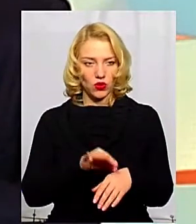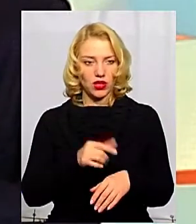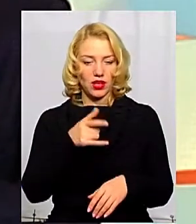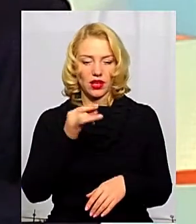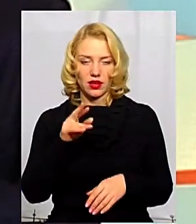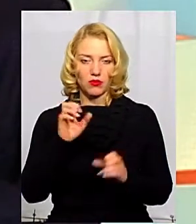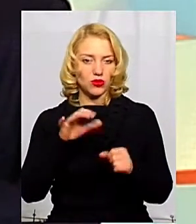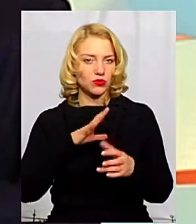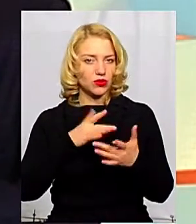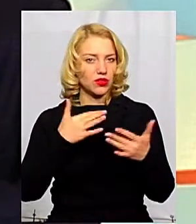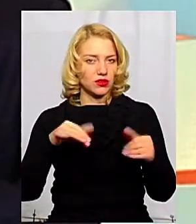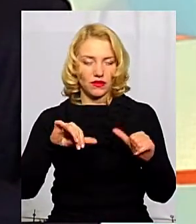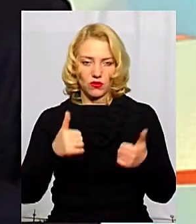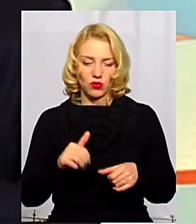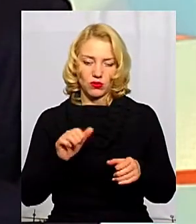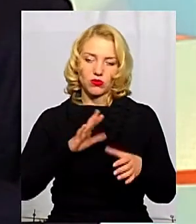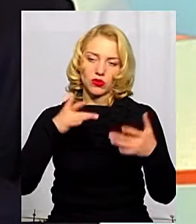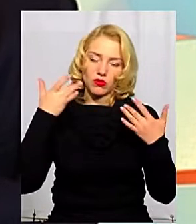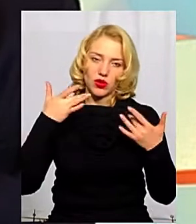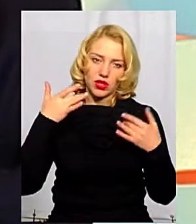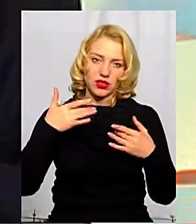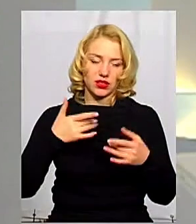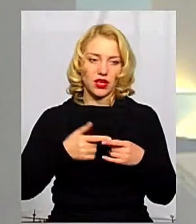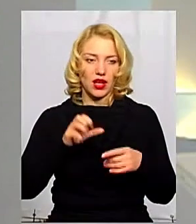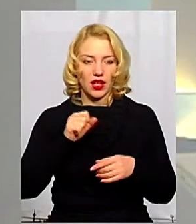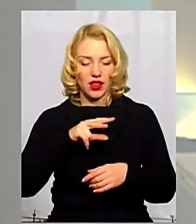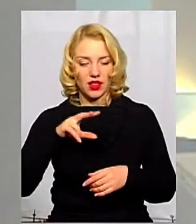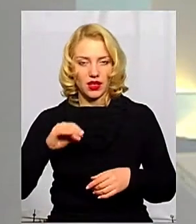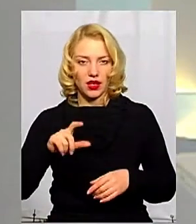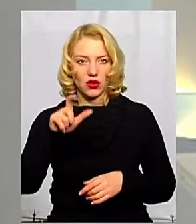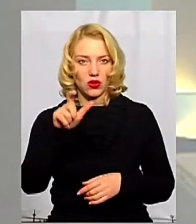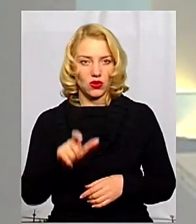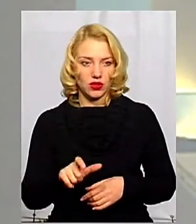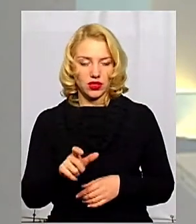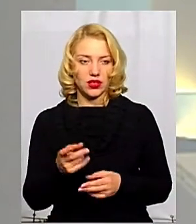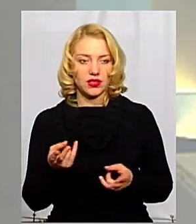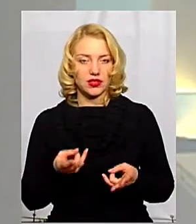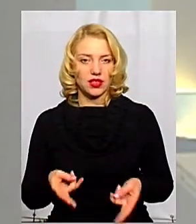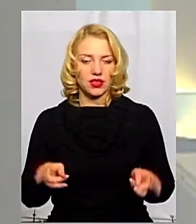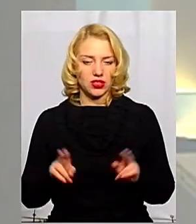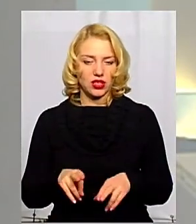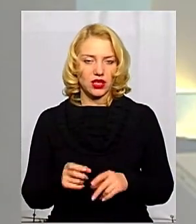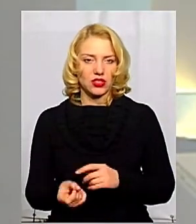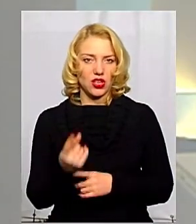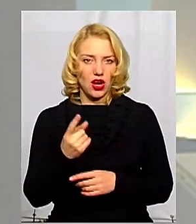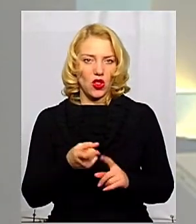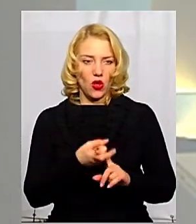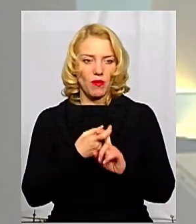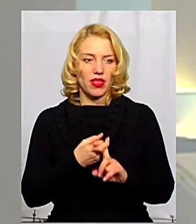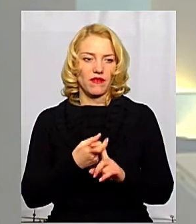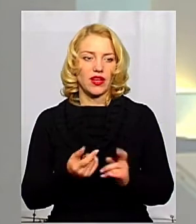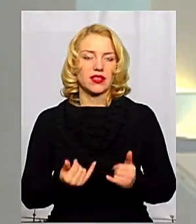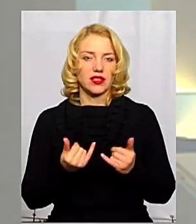протікати теж в різній формі, може бути і легкий перебіг хвороби. Але людина залишається джерелом інфекції для